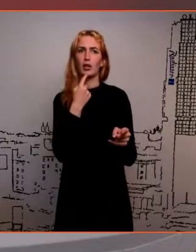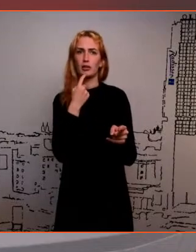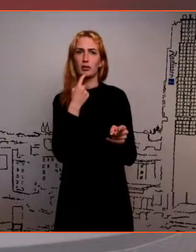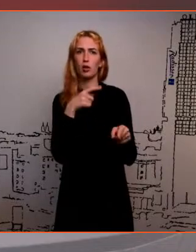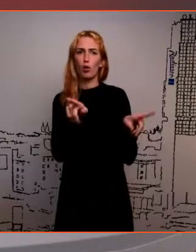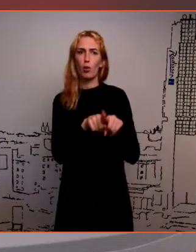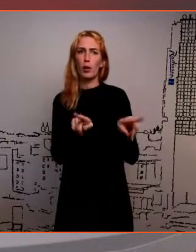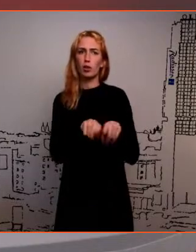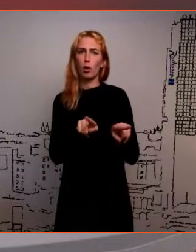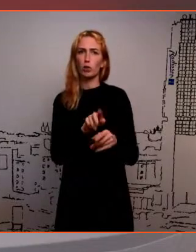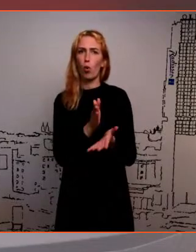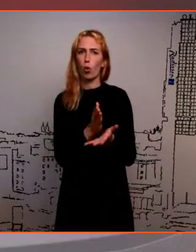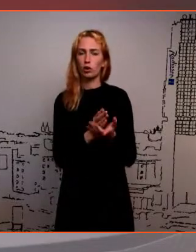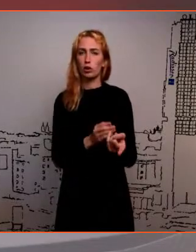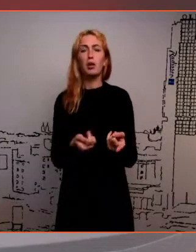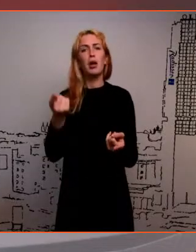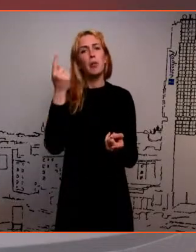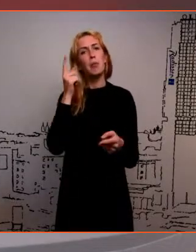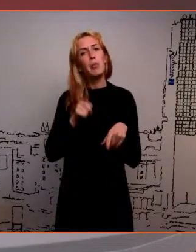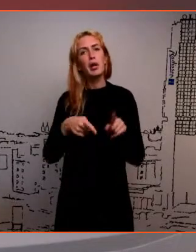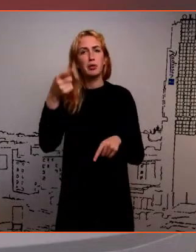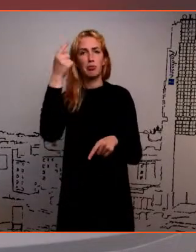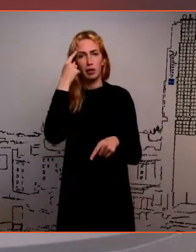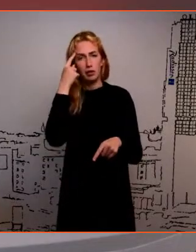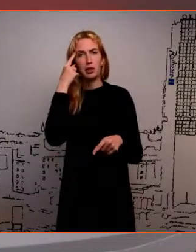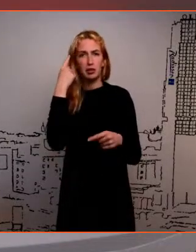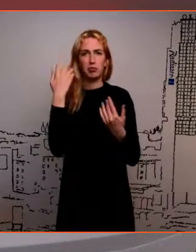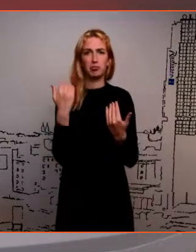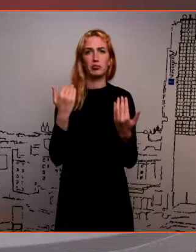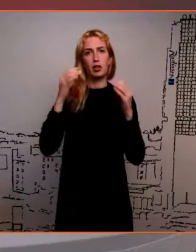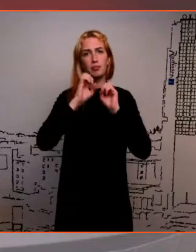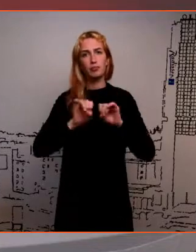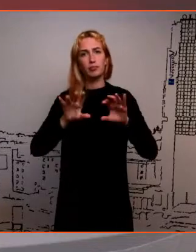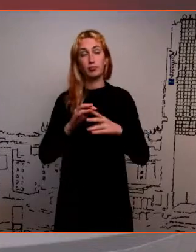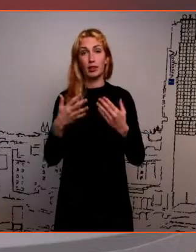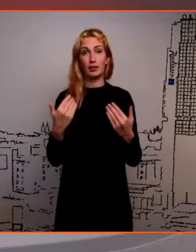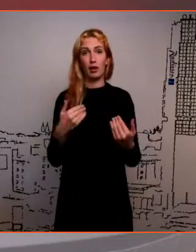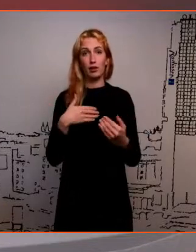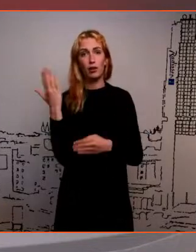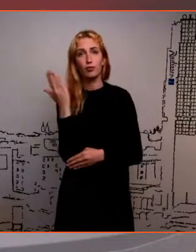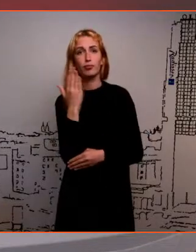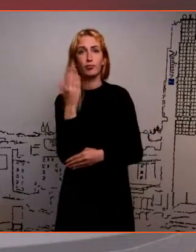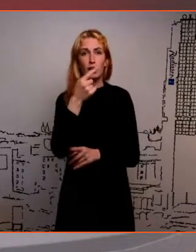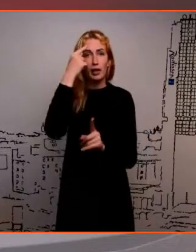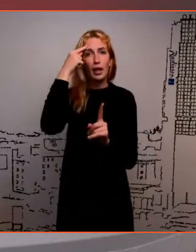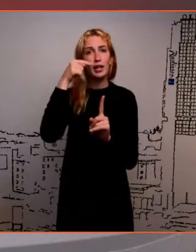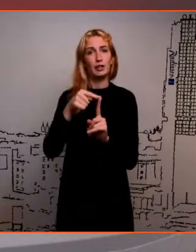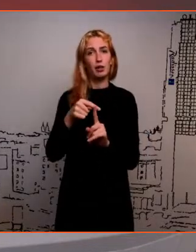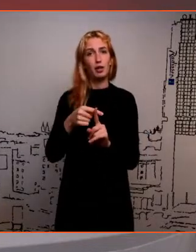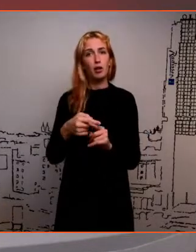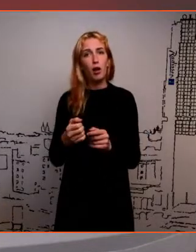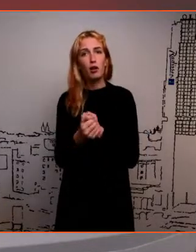et siis mõned mõtted lihtsalt võib-olla kõige rohkem täna see ettegande point oleks siin kõliskuulu natuke